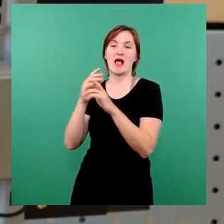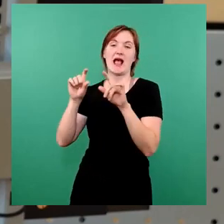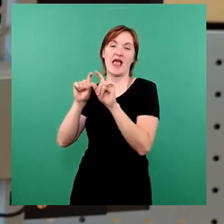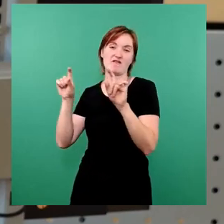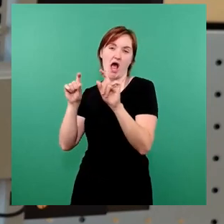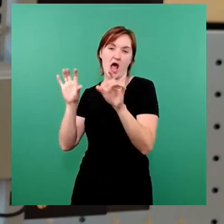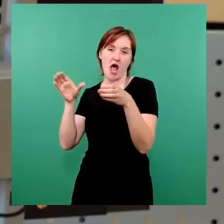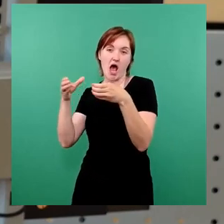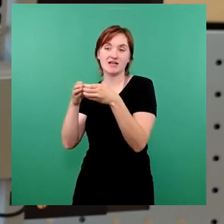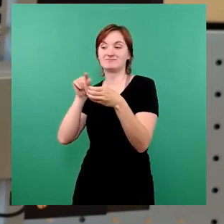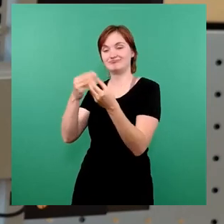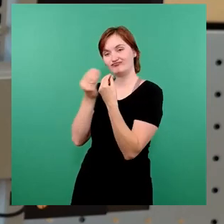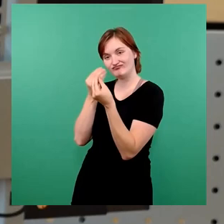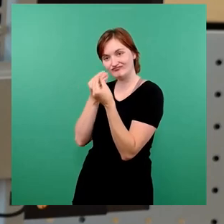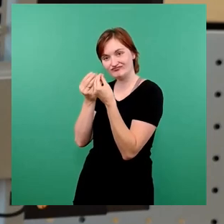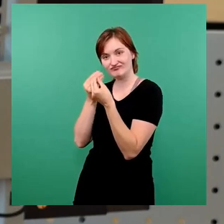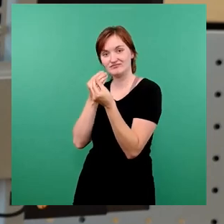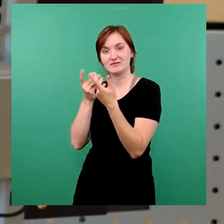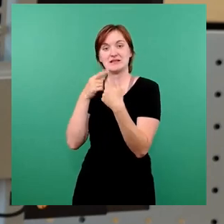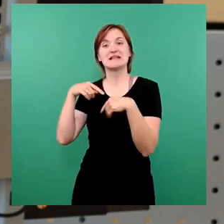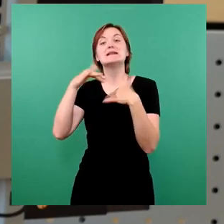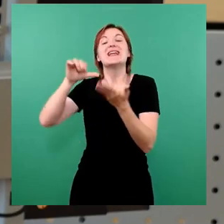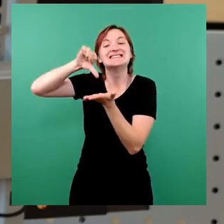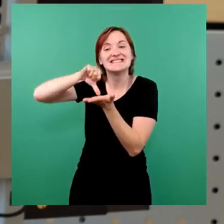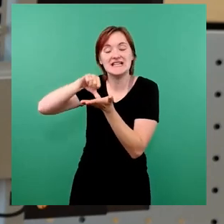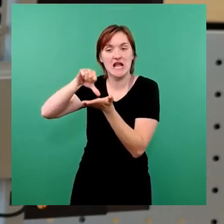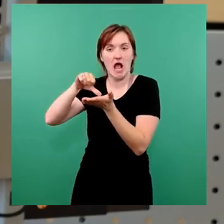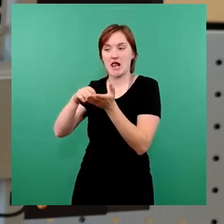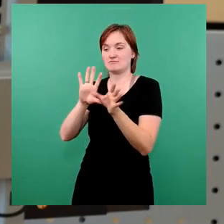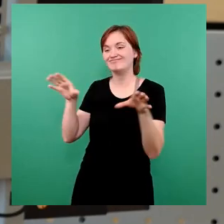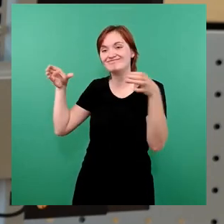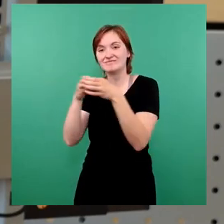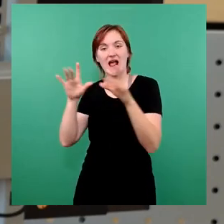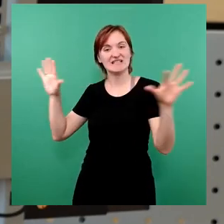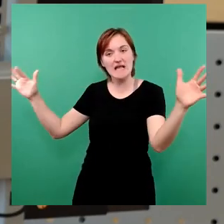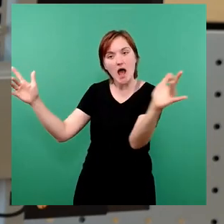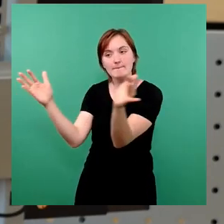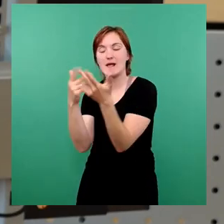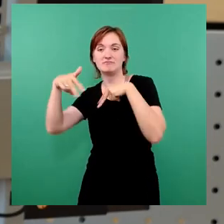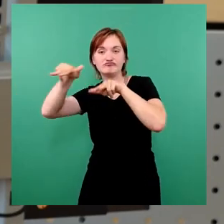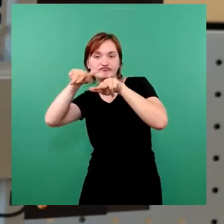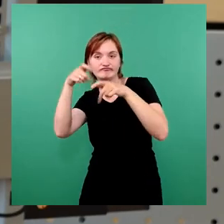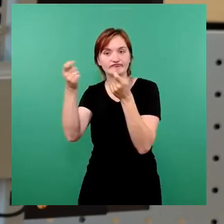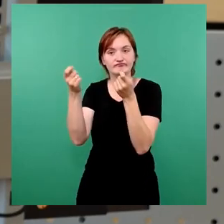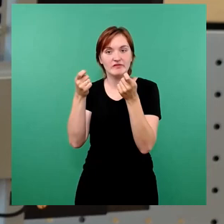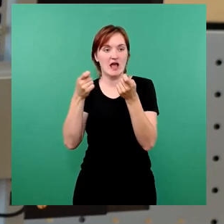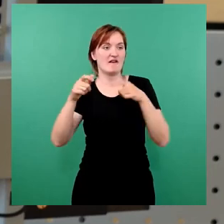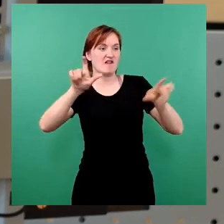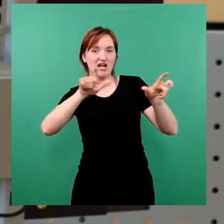wesentlich, dass es eine zentrale Stelle gibt, dass dort einfach die Koordination und das gesamte